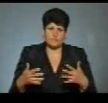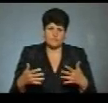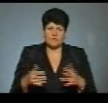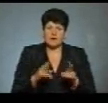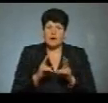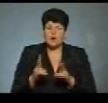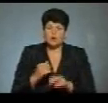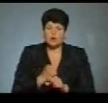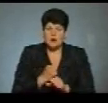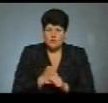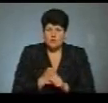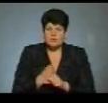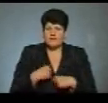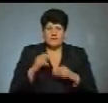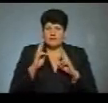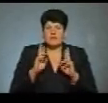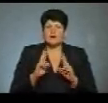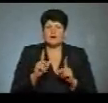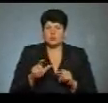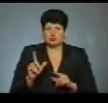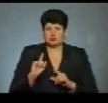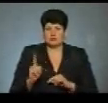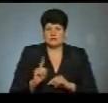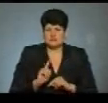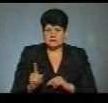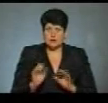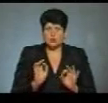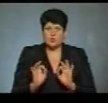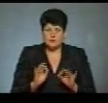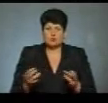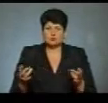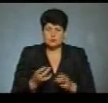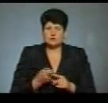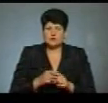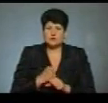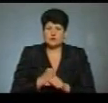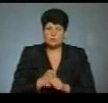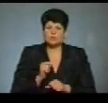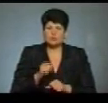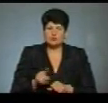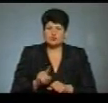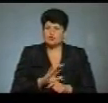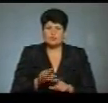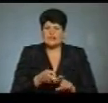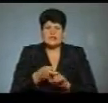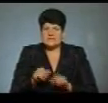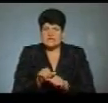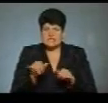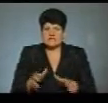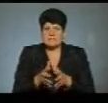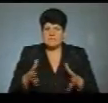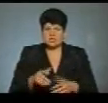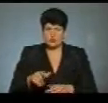А хто там на роботі, я не знаю, як будуть люди їздити. Нормально потрібно то робити. Тому що не заразити більше людей.